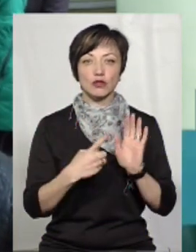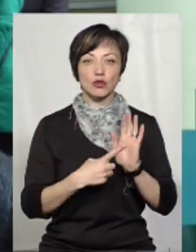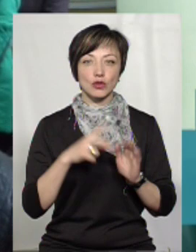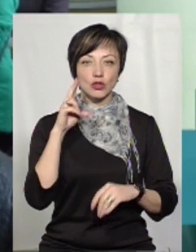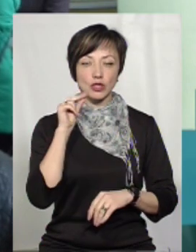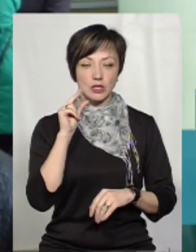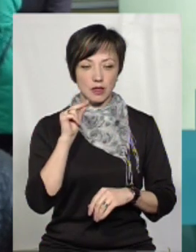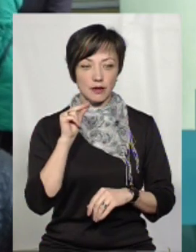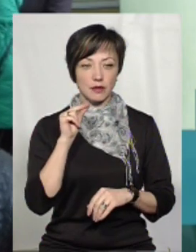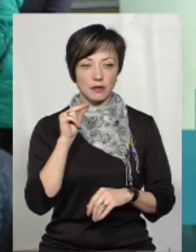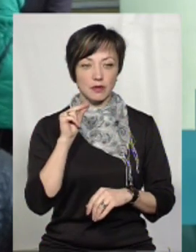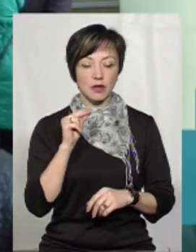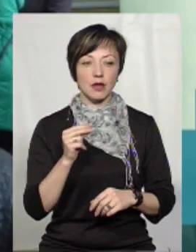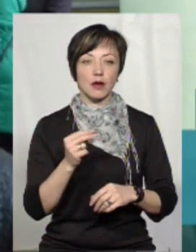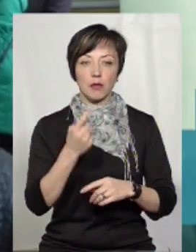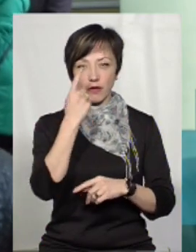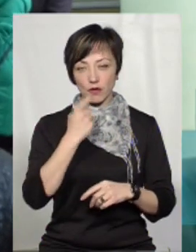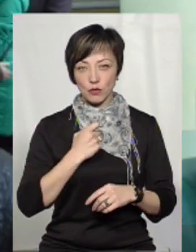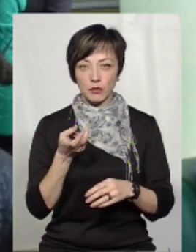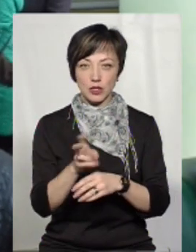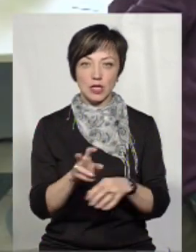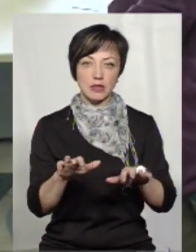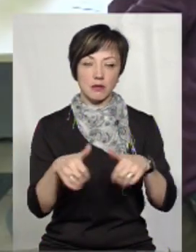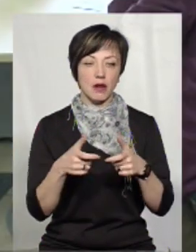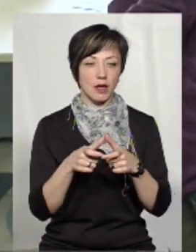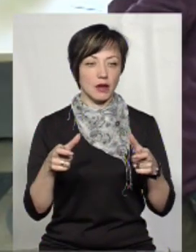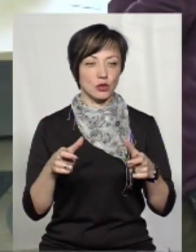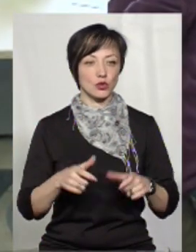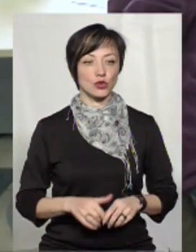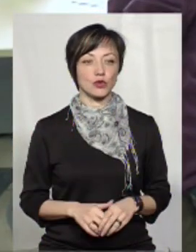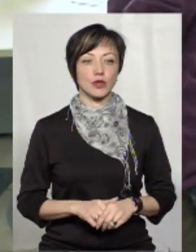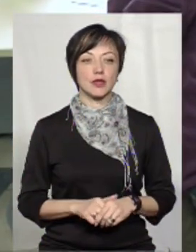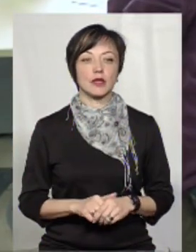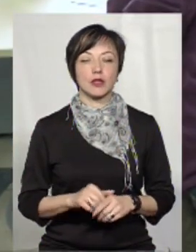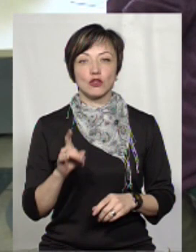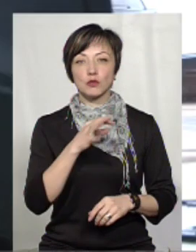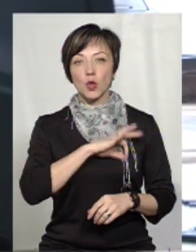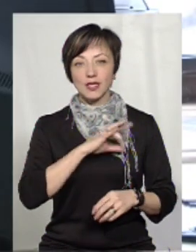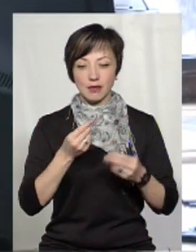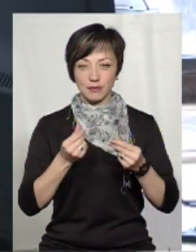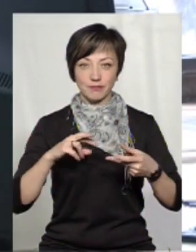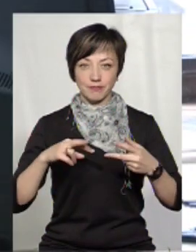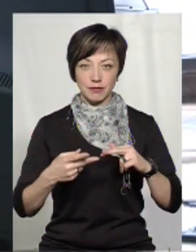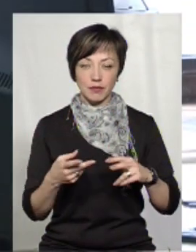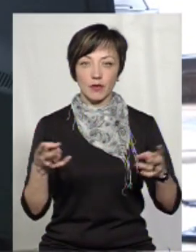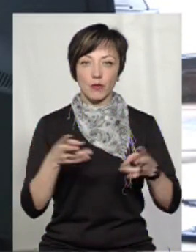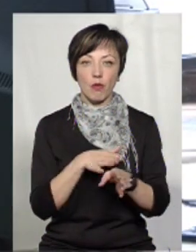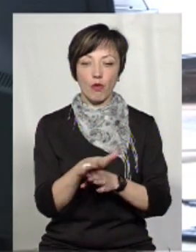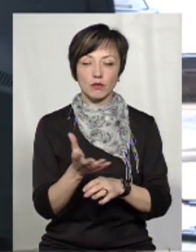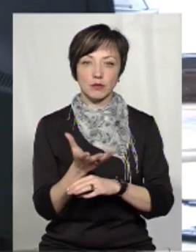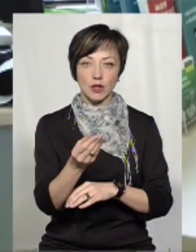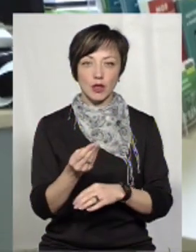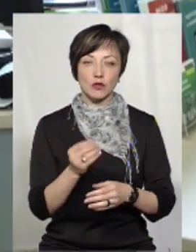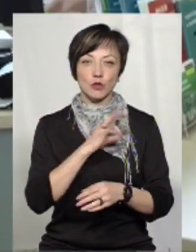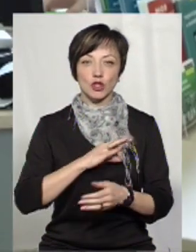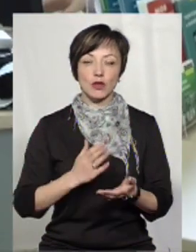числа, прийде повідомлення, щоб прийшла, забрала просто карточку. Щоб скористатись монетизацією, необхідно сплатити повну суму за спожиті